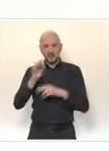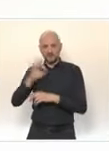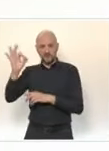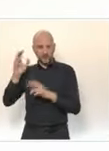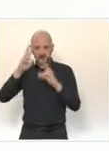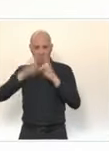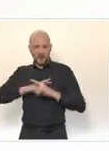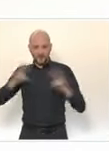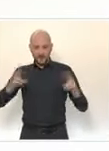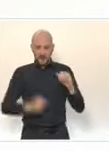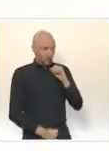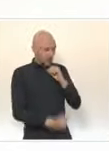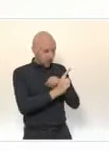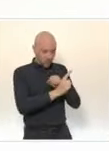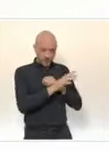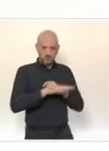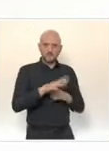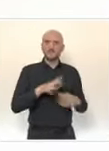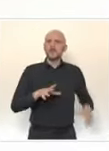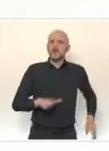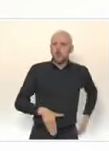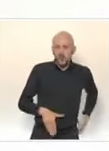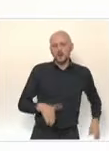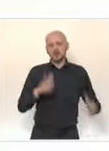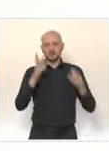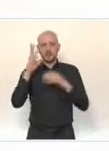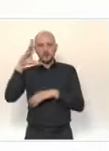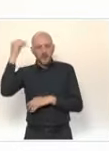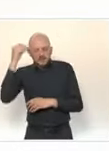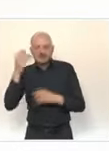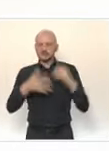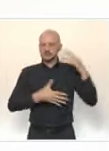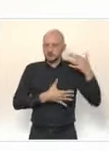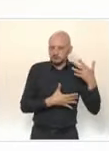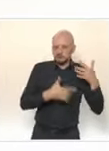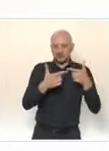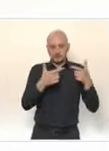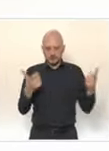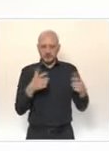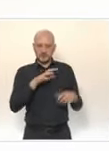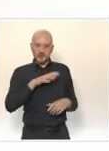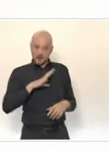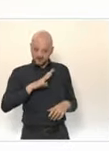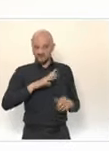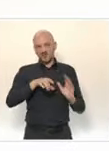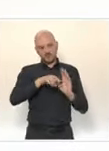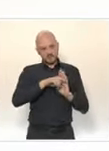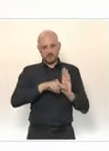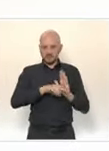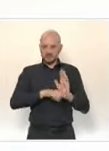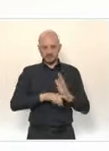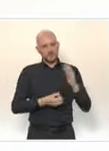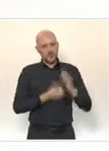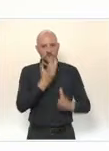Martinique et à la Guadeloupe où nous venons de renforcer nos mesures et où nous allons intensifier le programme de vaccination